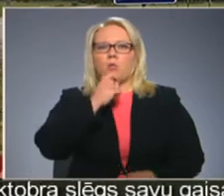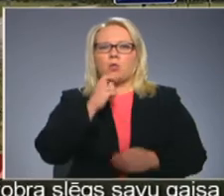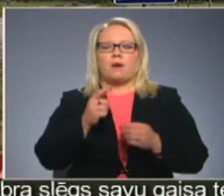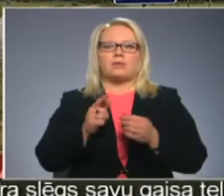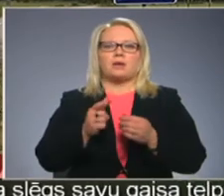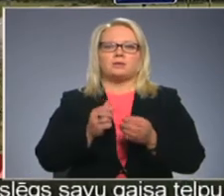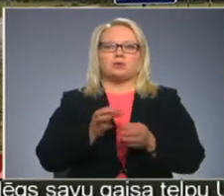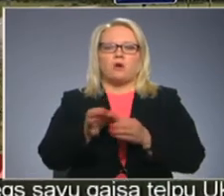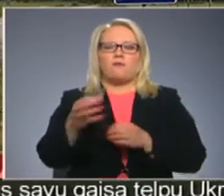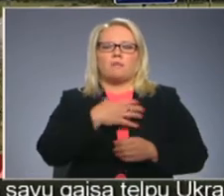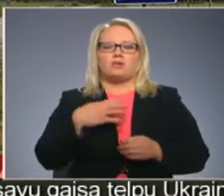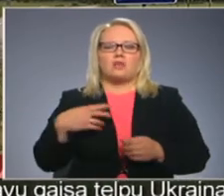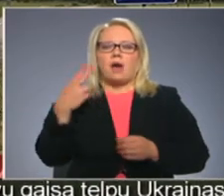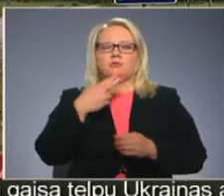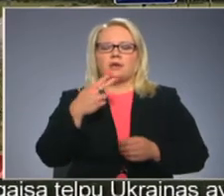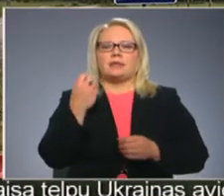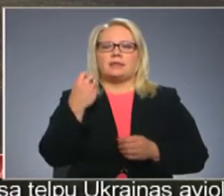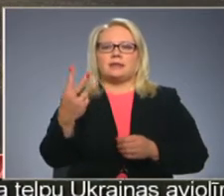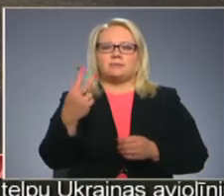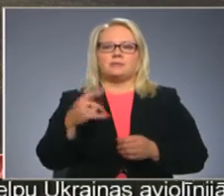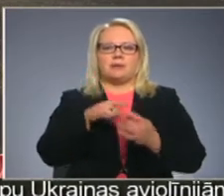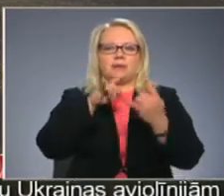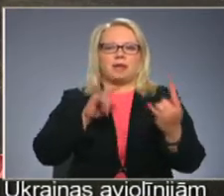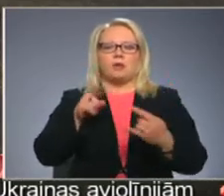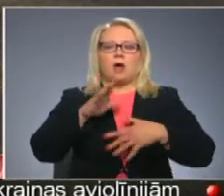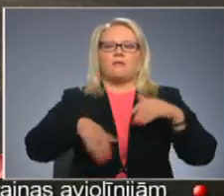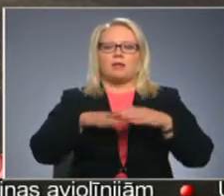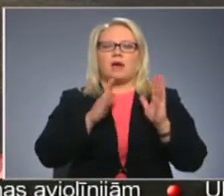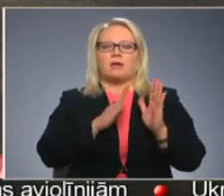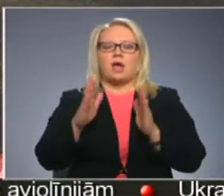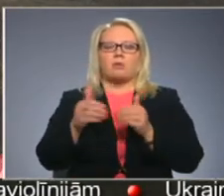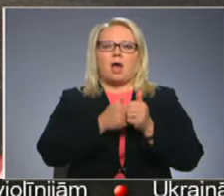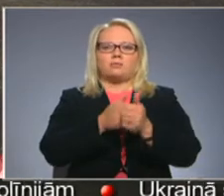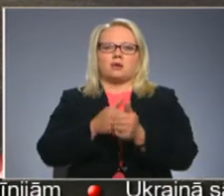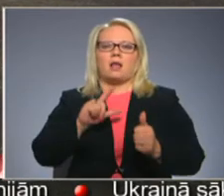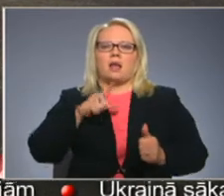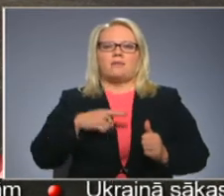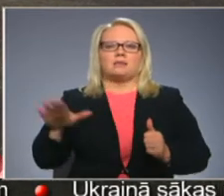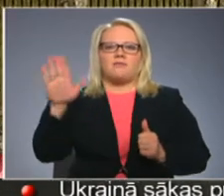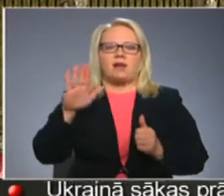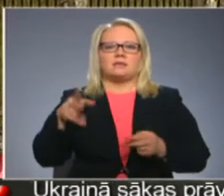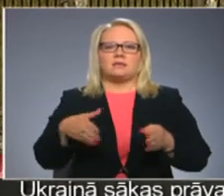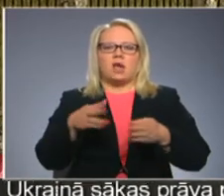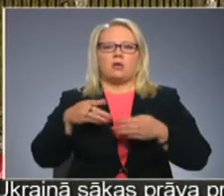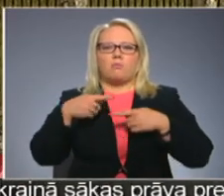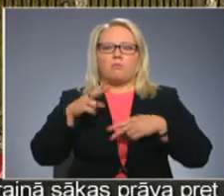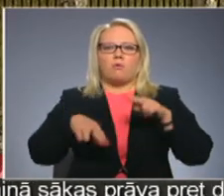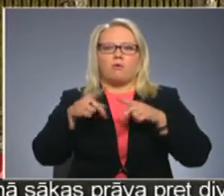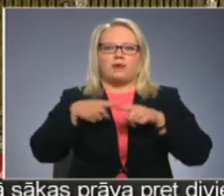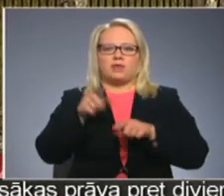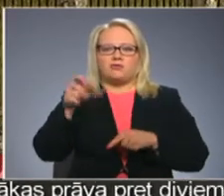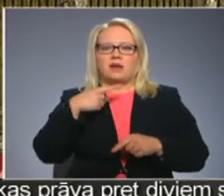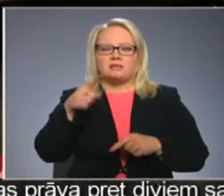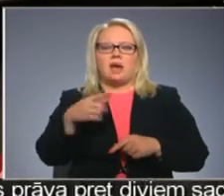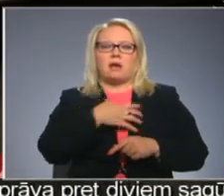noda pašvaldības apsaimniekošanā atrodas 13 tilti, un to kvalitāti regulāri apsako Latvijas valsts ceļu būviņženieri. Kā skaidro Gulbenas